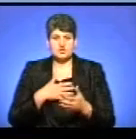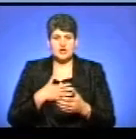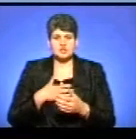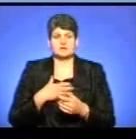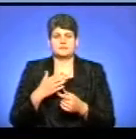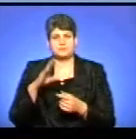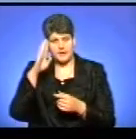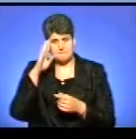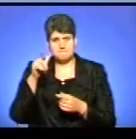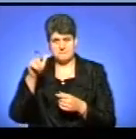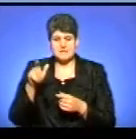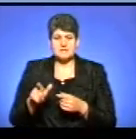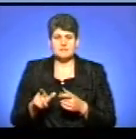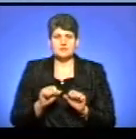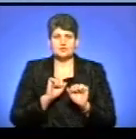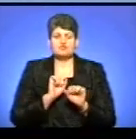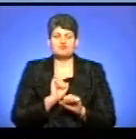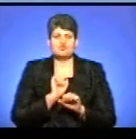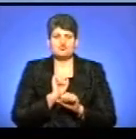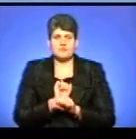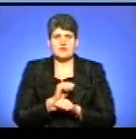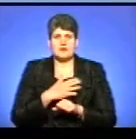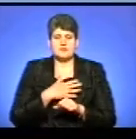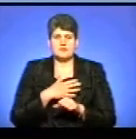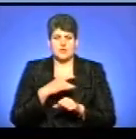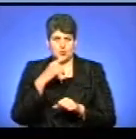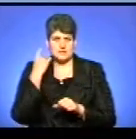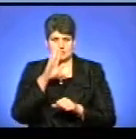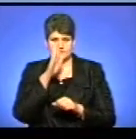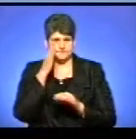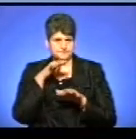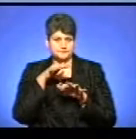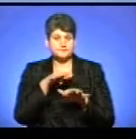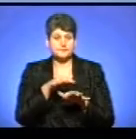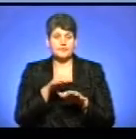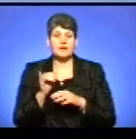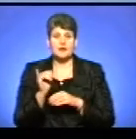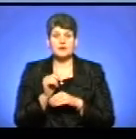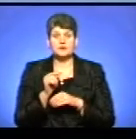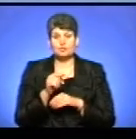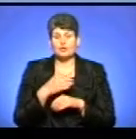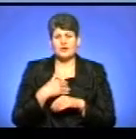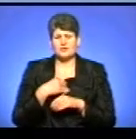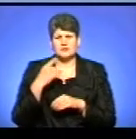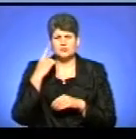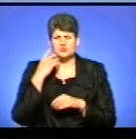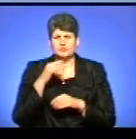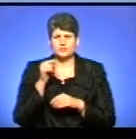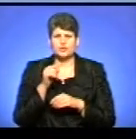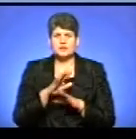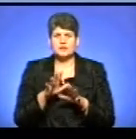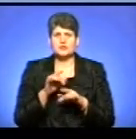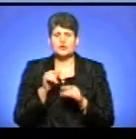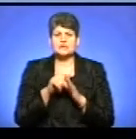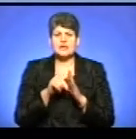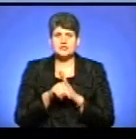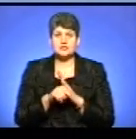що стримали першу навалу російської агресії. Тому я не придавав тоді такого значення, що